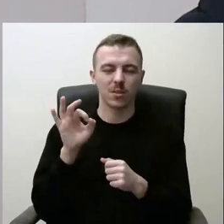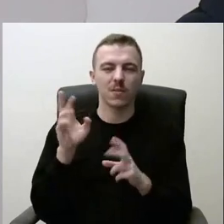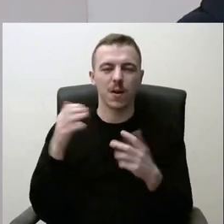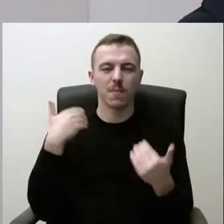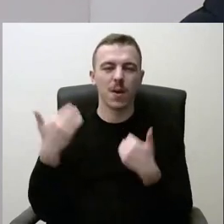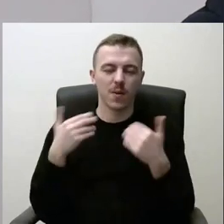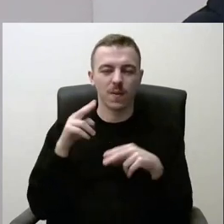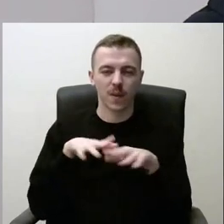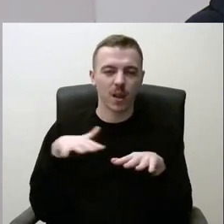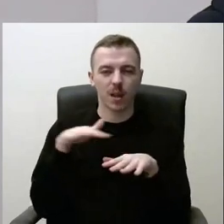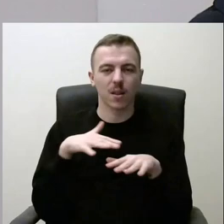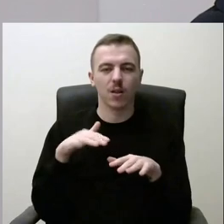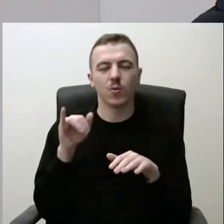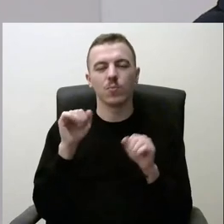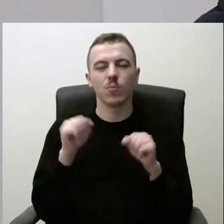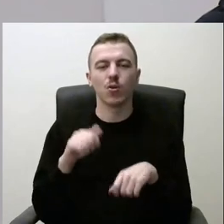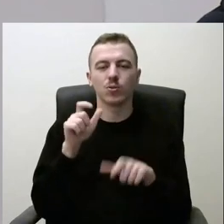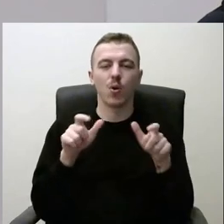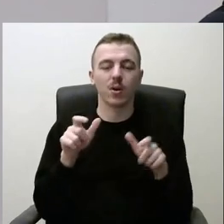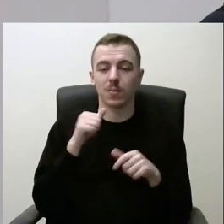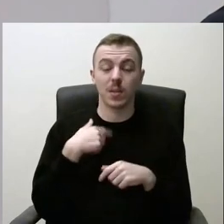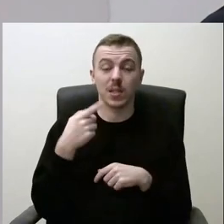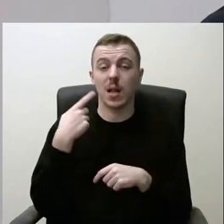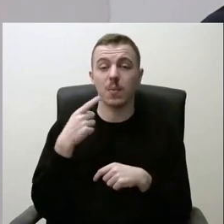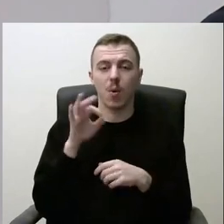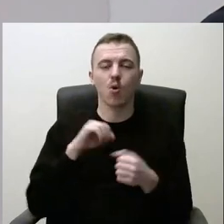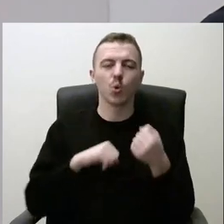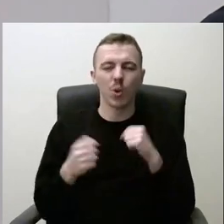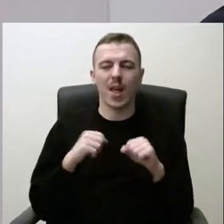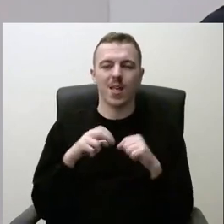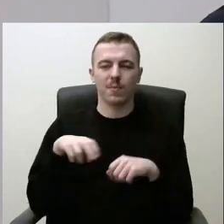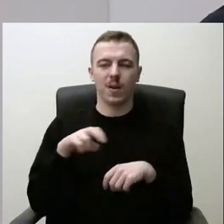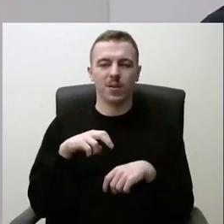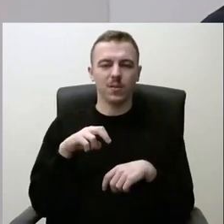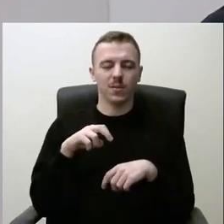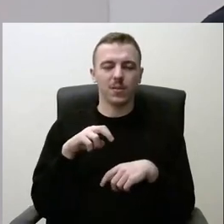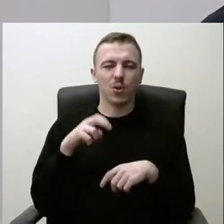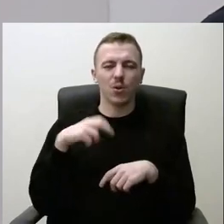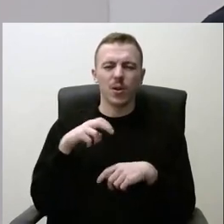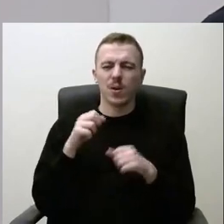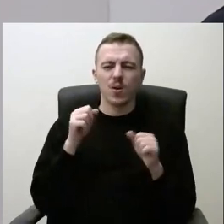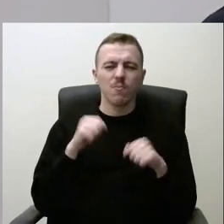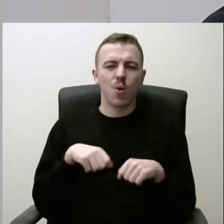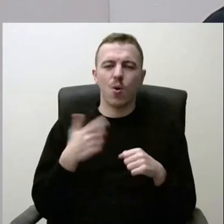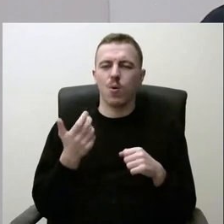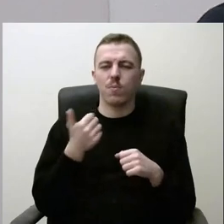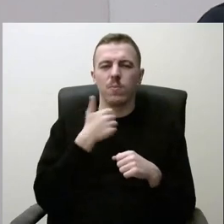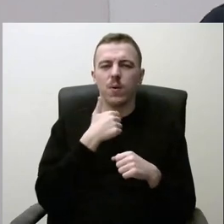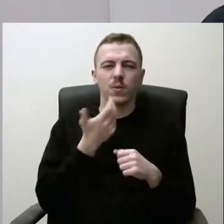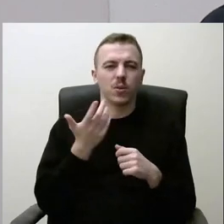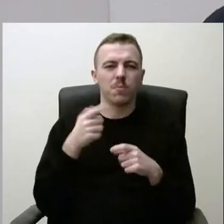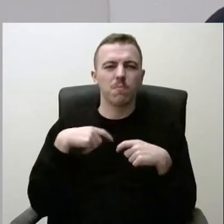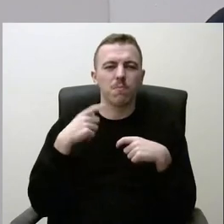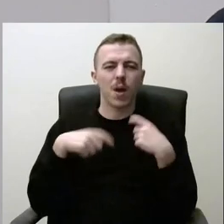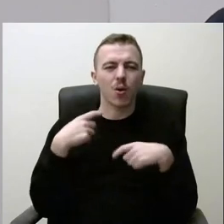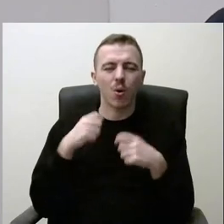tvenkinių irgi, kur žmonės aplomai, tai mes kalbam, bet tai judėjimą. Visos judėjimas, kas gali dėl vengioti, kas gali